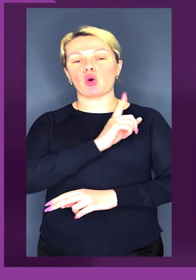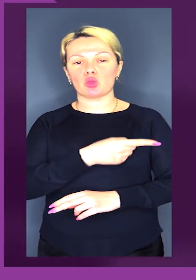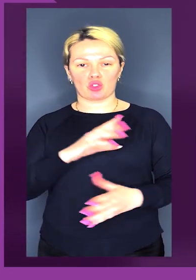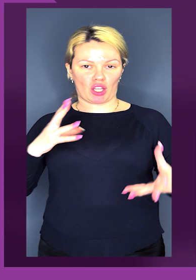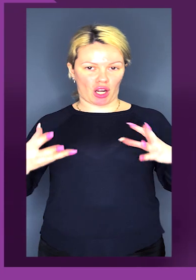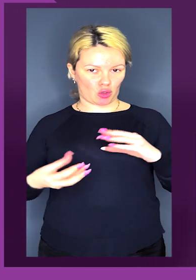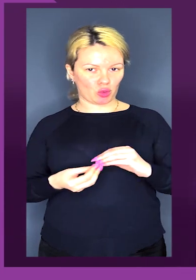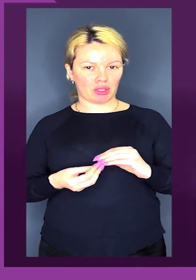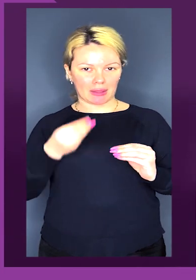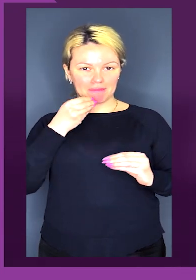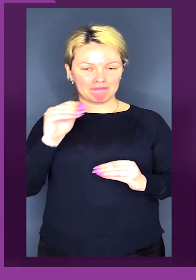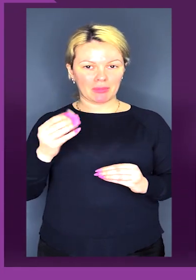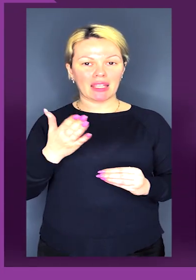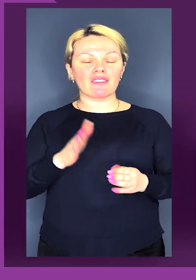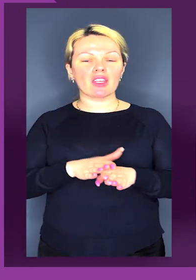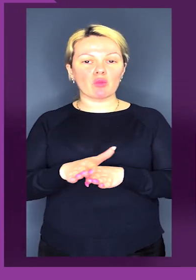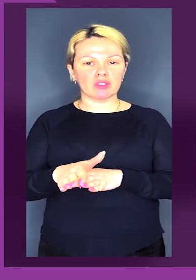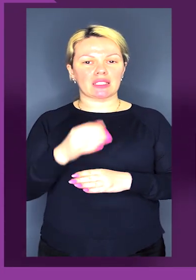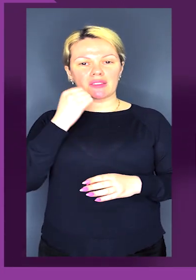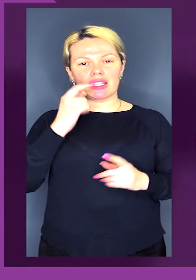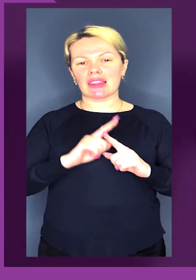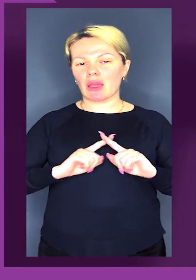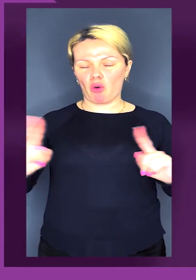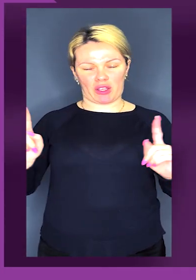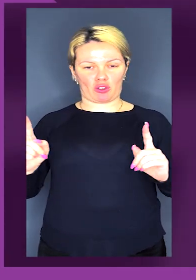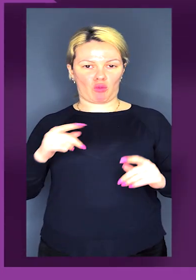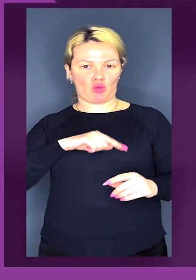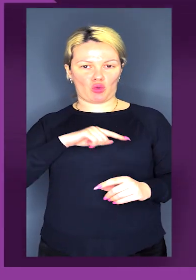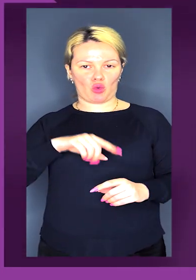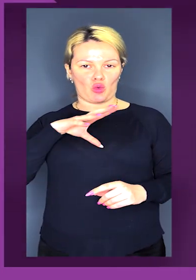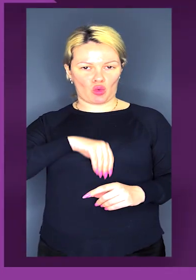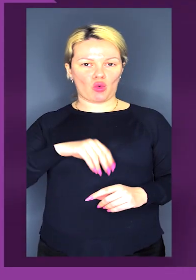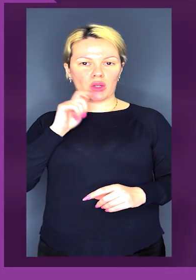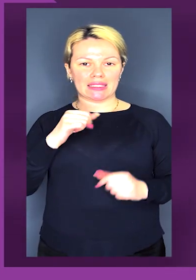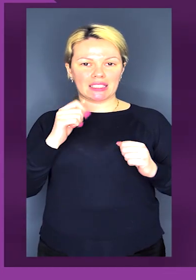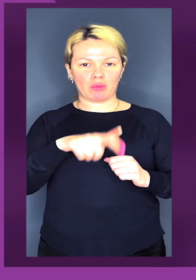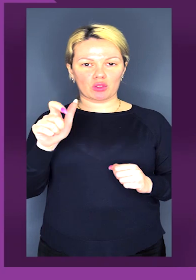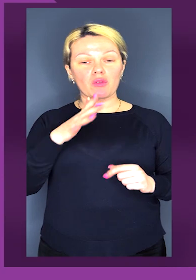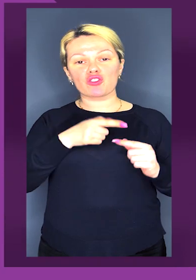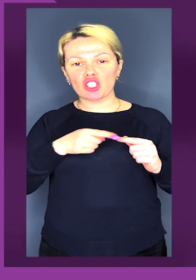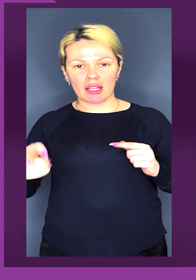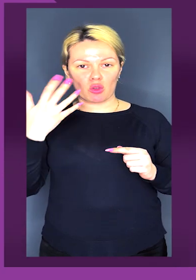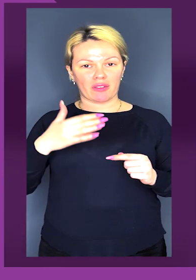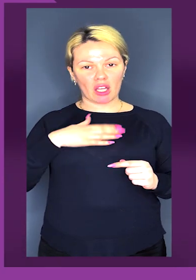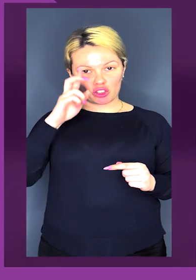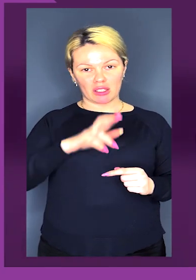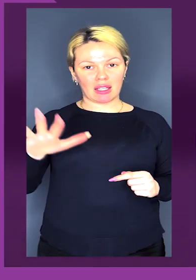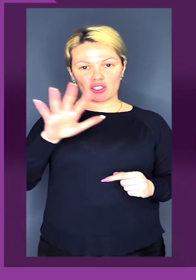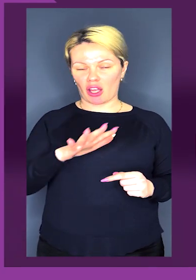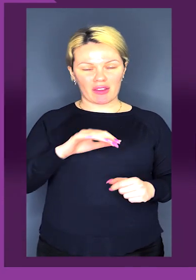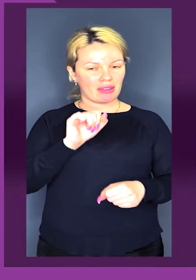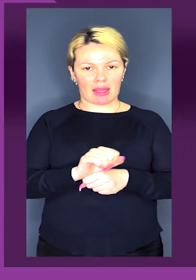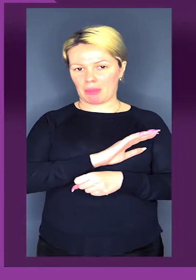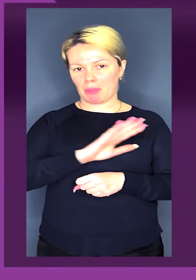потужний результат, що відбувся завдяки неймовірному духу українських спортсменів у час, коли в нашій